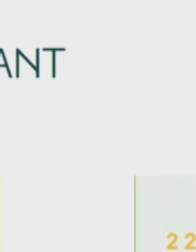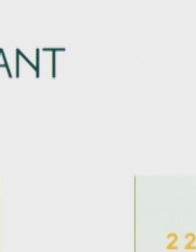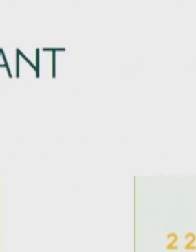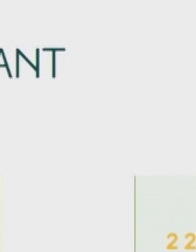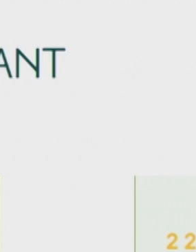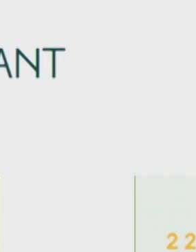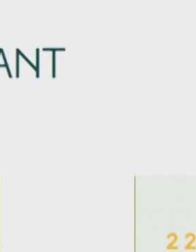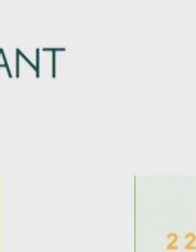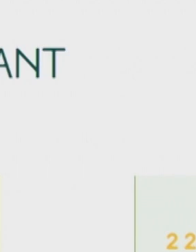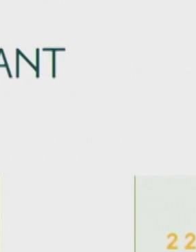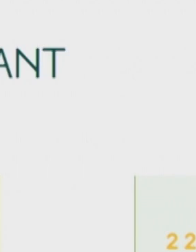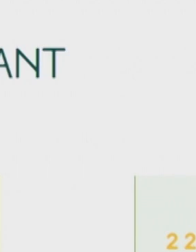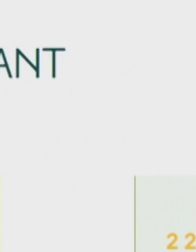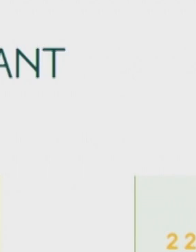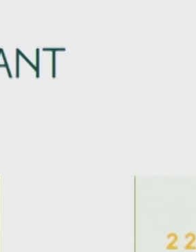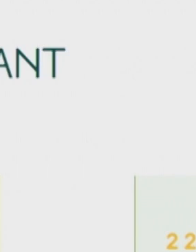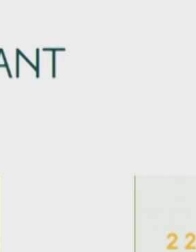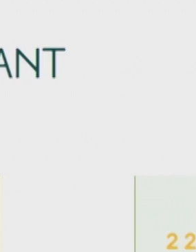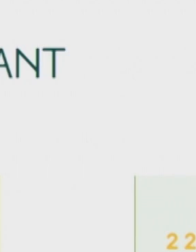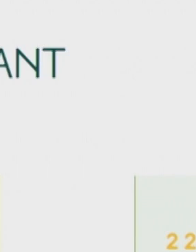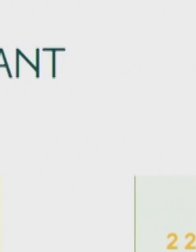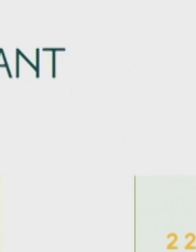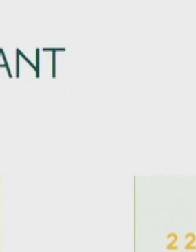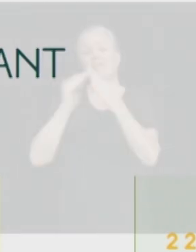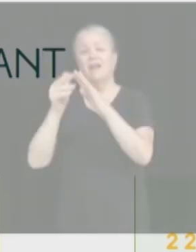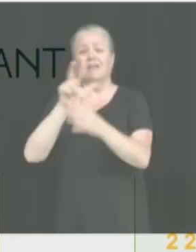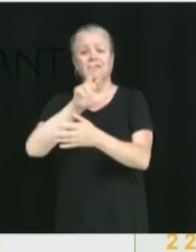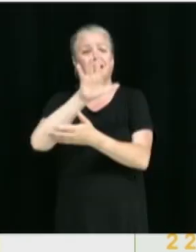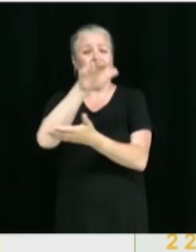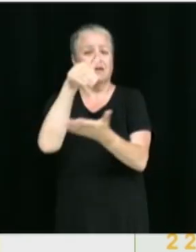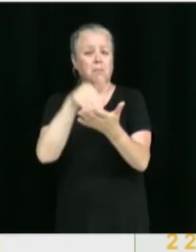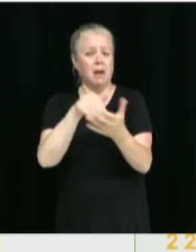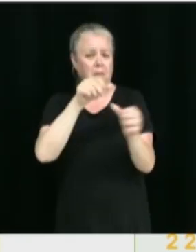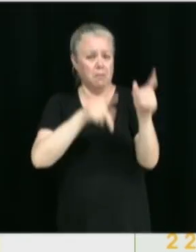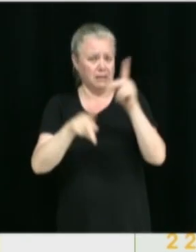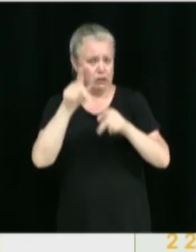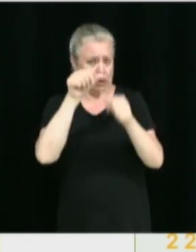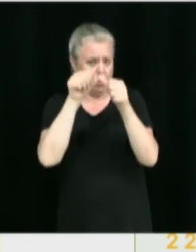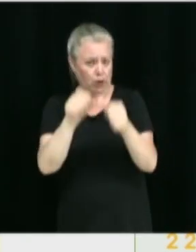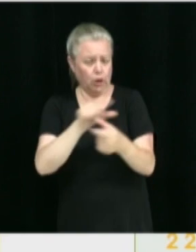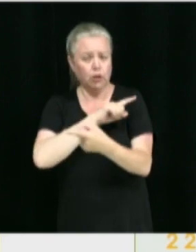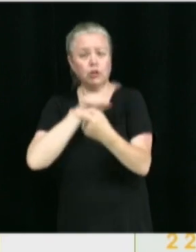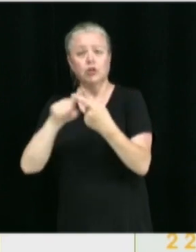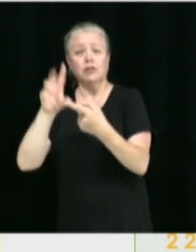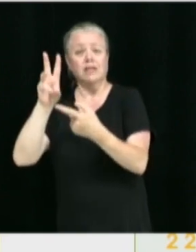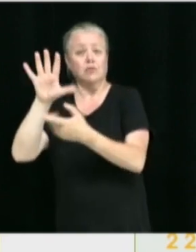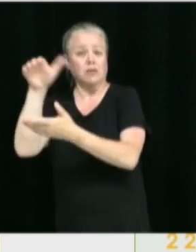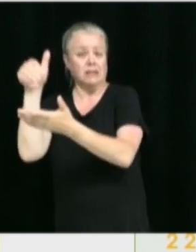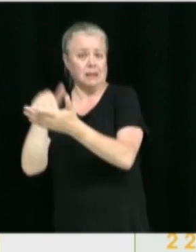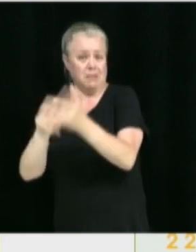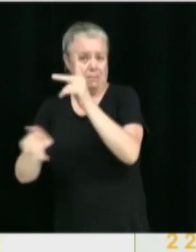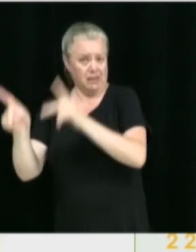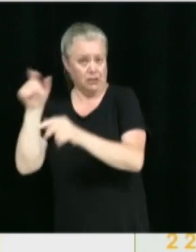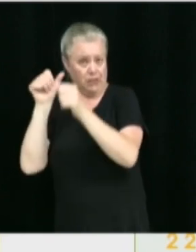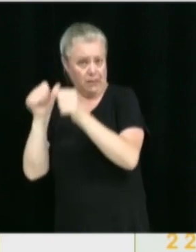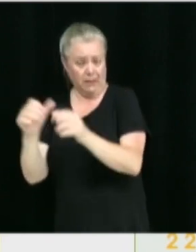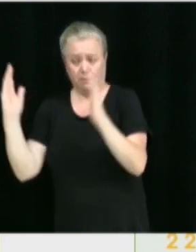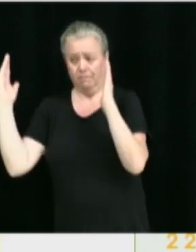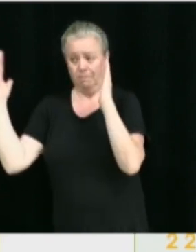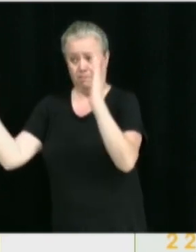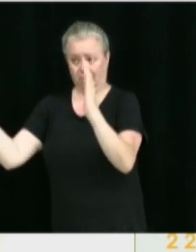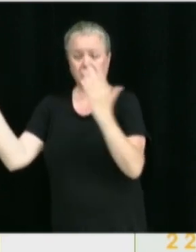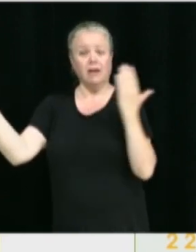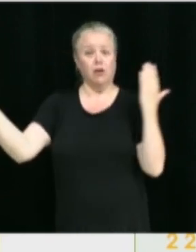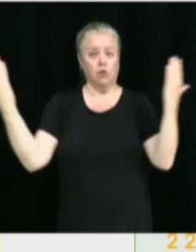municipalités de 35 000 à 65 000, qui est le comparable qu'on utilise pour voir comment Victoriaville se